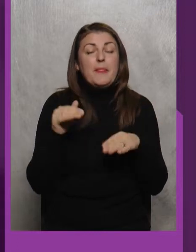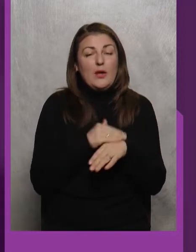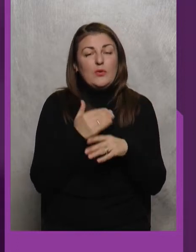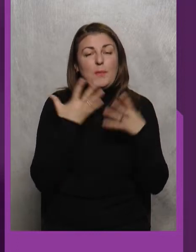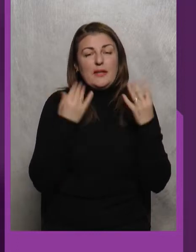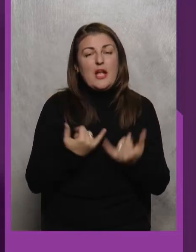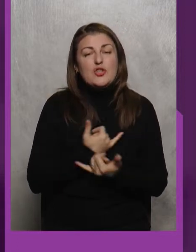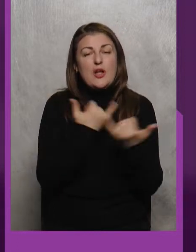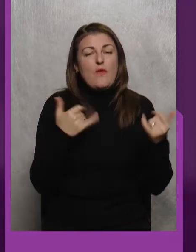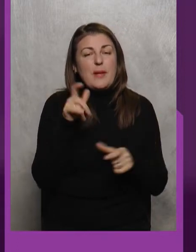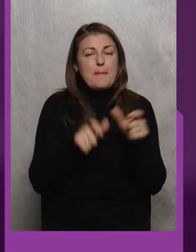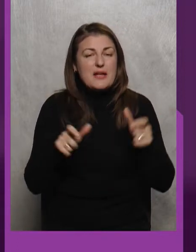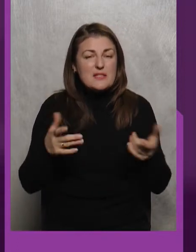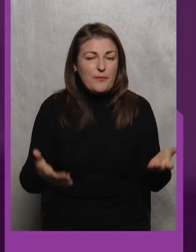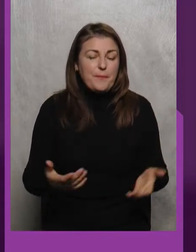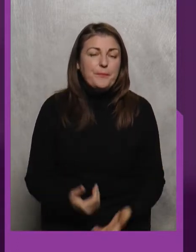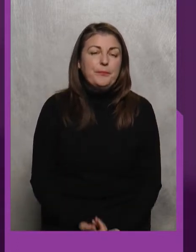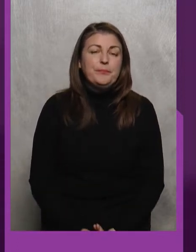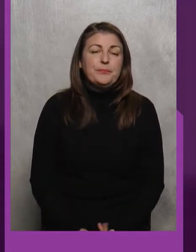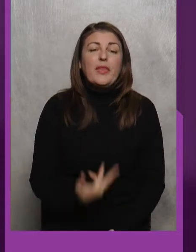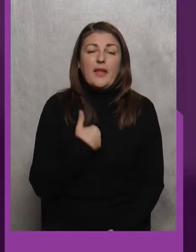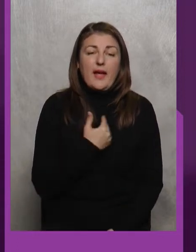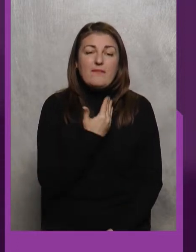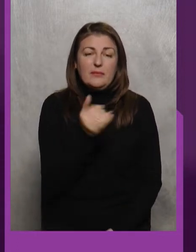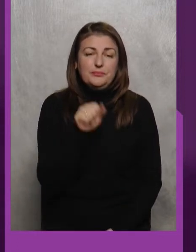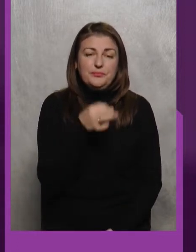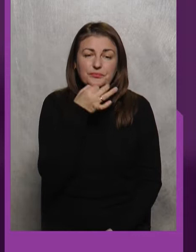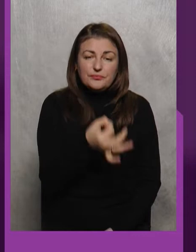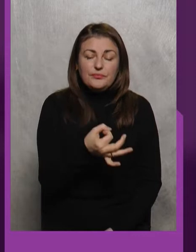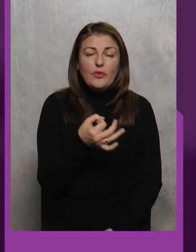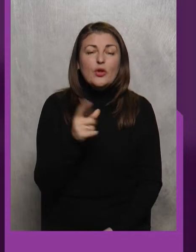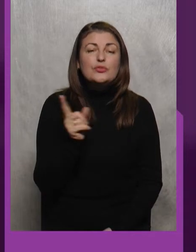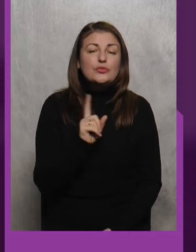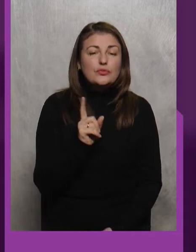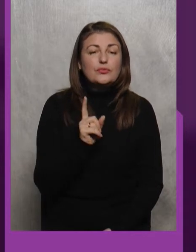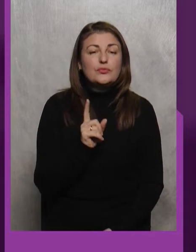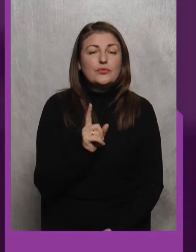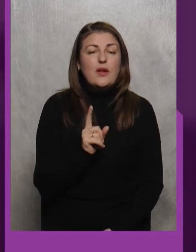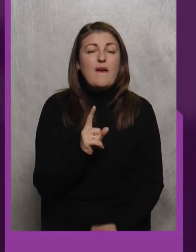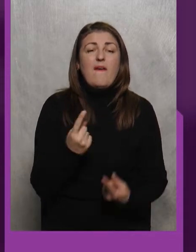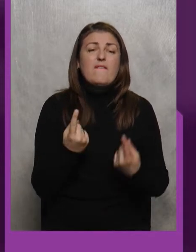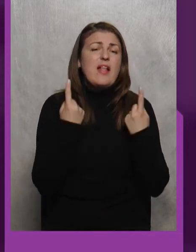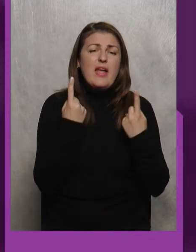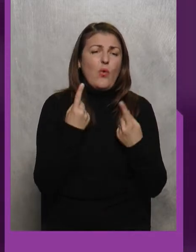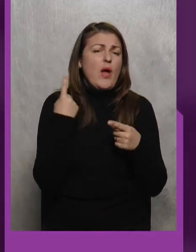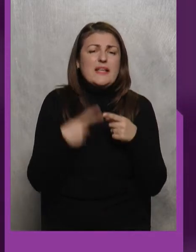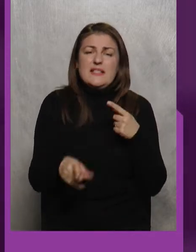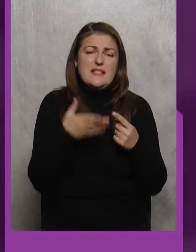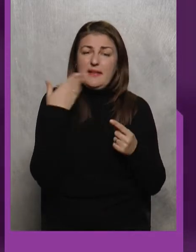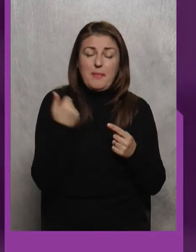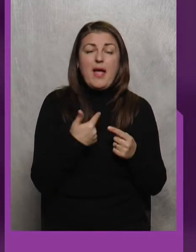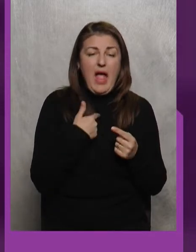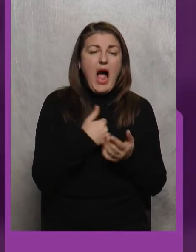Шановне панство Я вам скажу таку речі Великої різниці немає Я